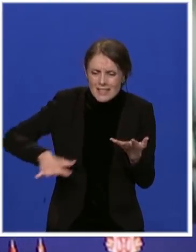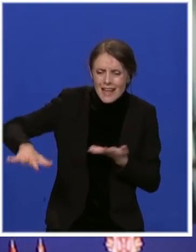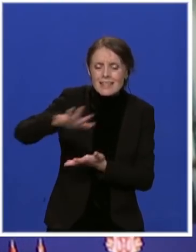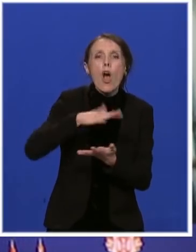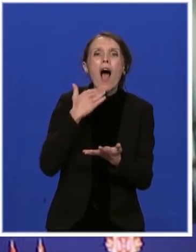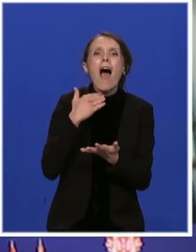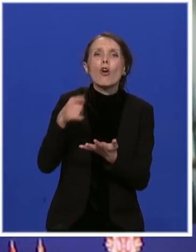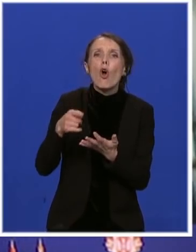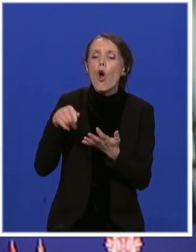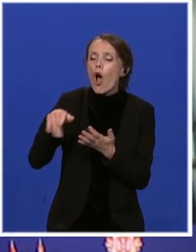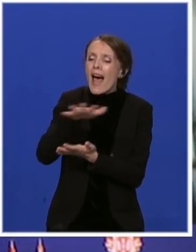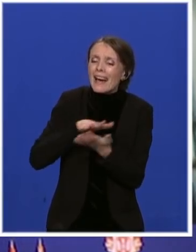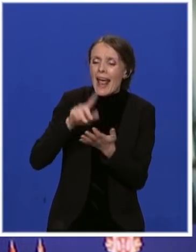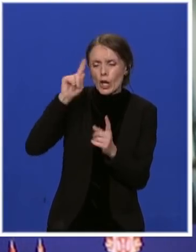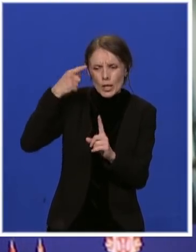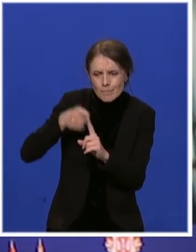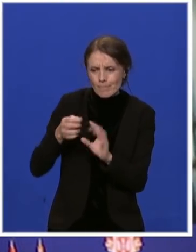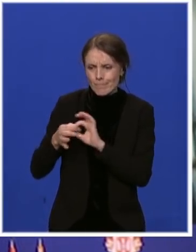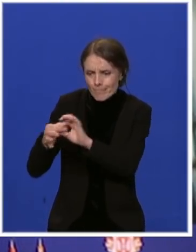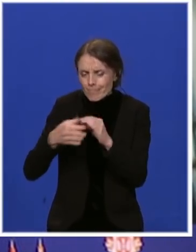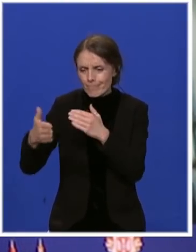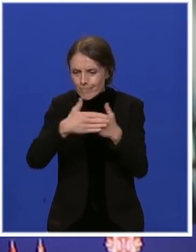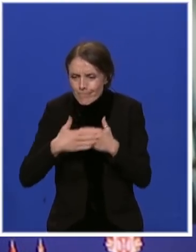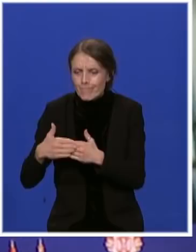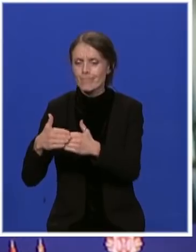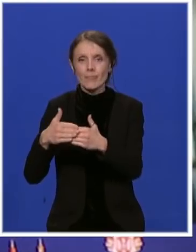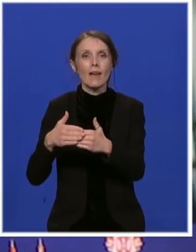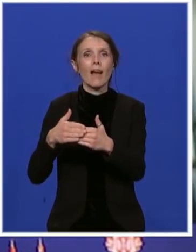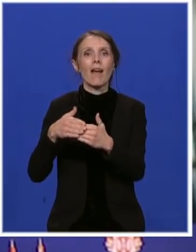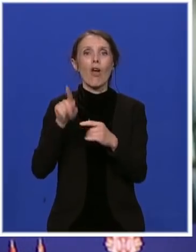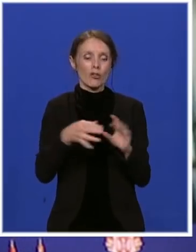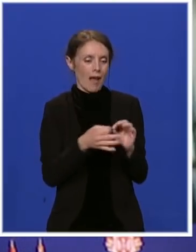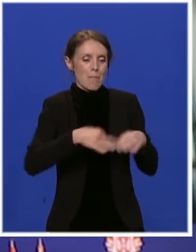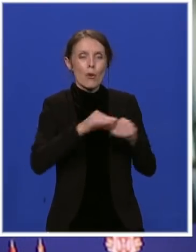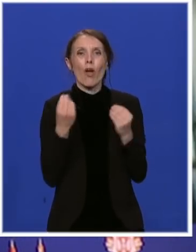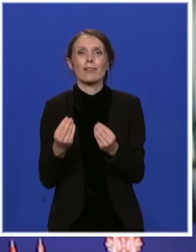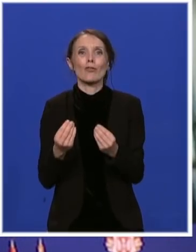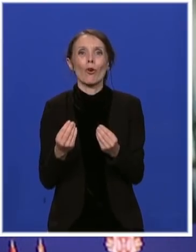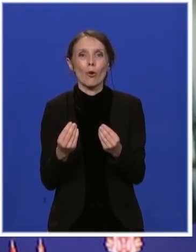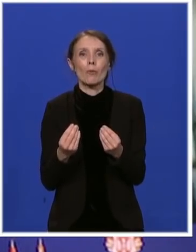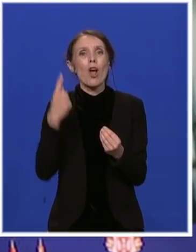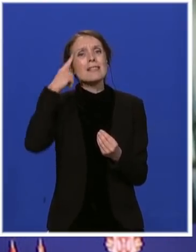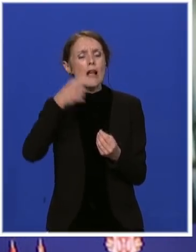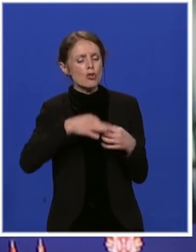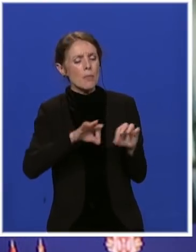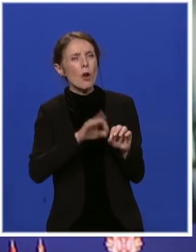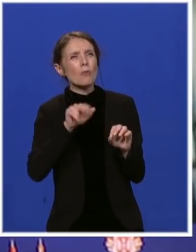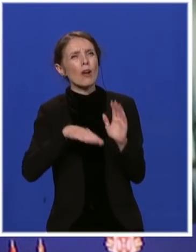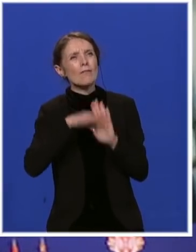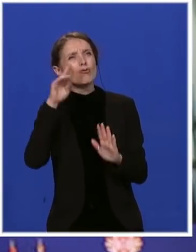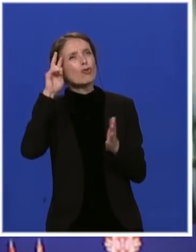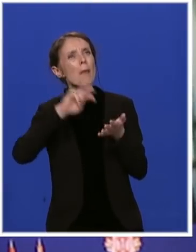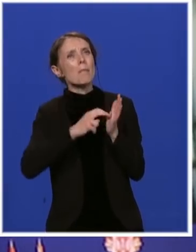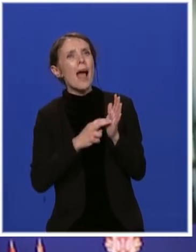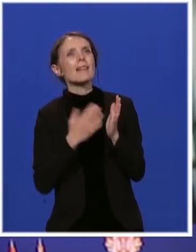unapredi ekonomija cijelog regiona. To znači da projekti moraju biti osmišljeni na regionalnom